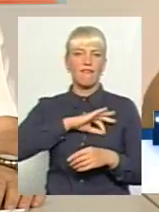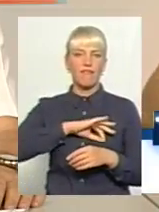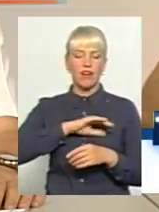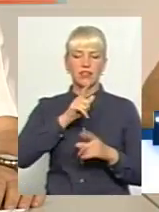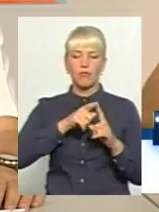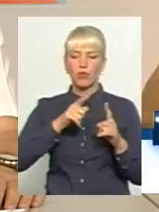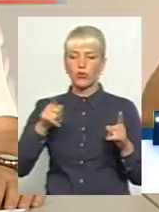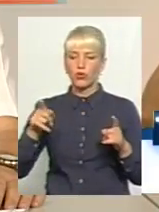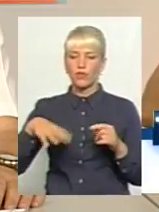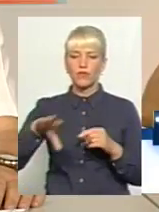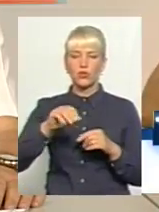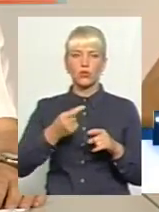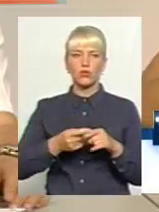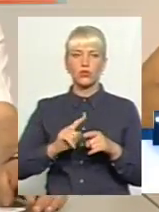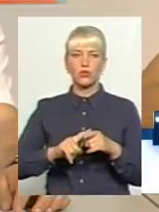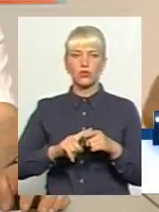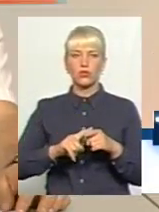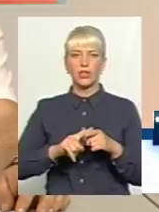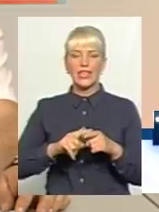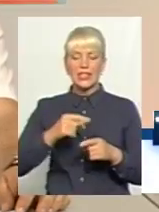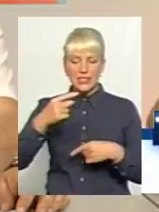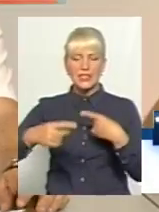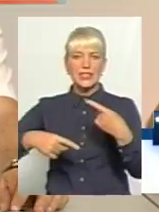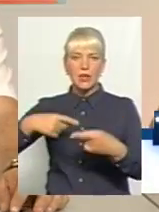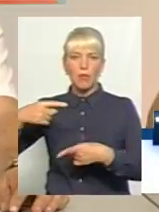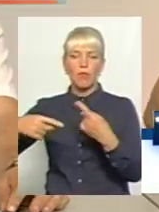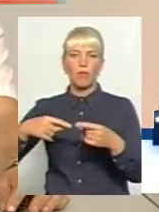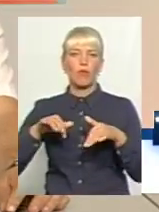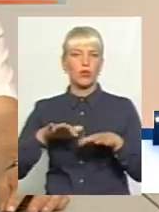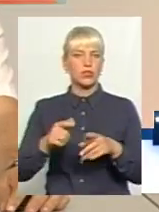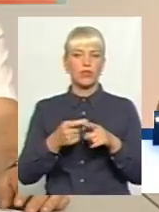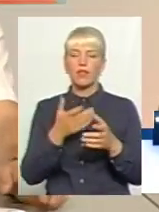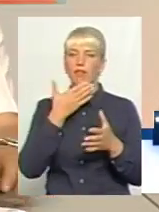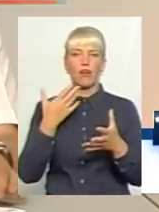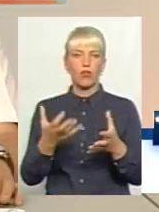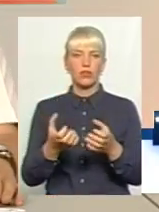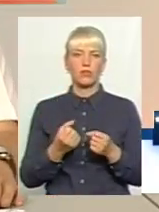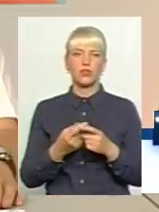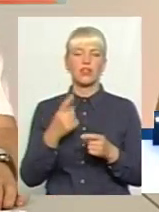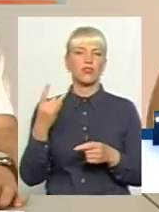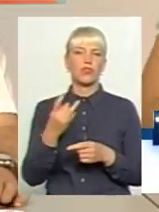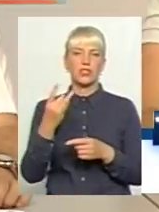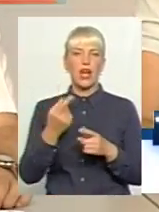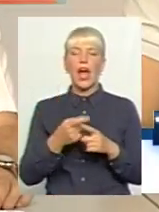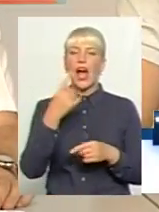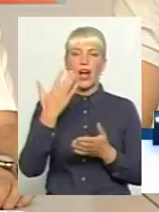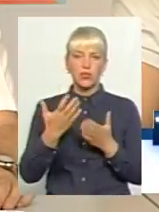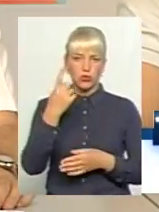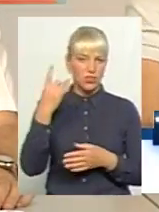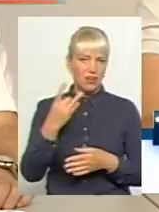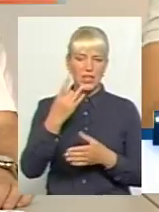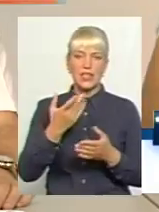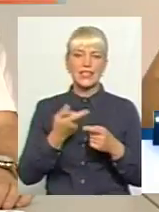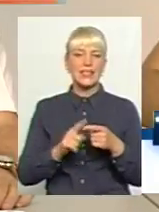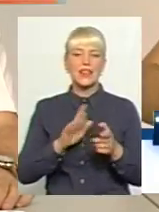всього, ну, циклу процедур, вона його не отримує, бо це, ну, єдинаразово, і воно ніяк не впливає на якість,